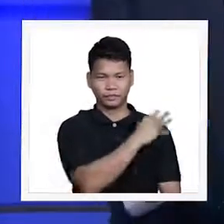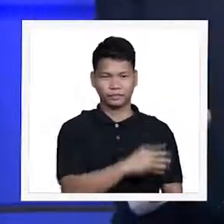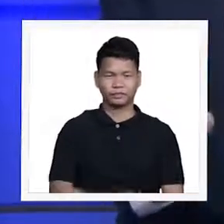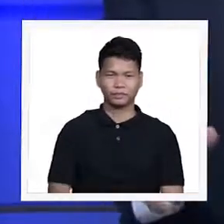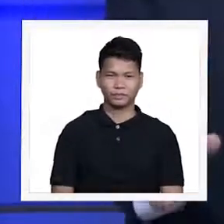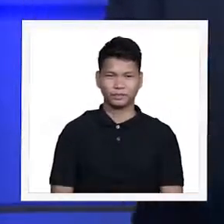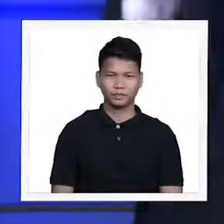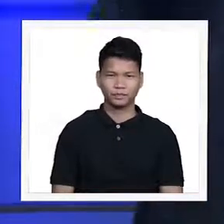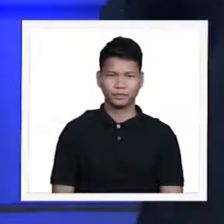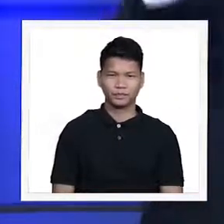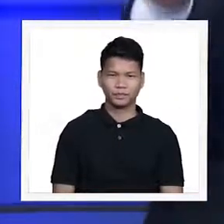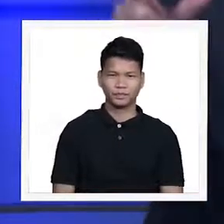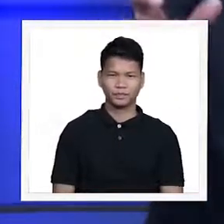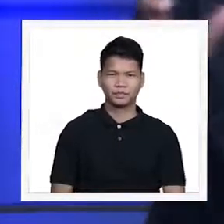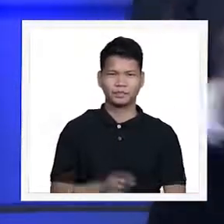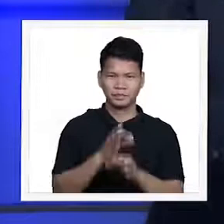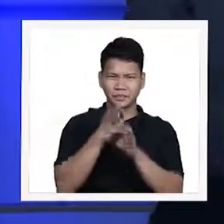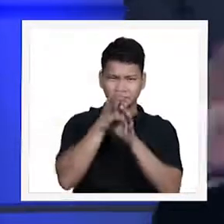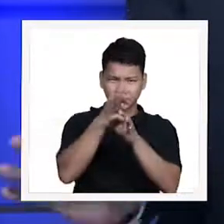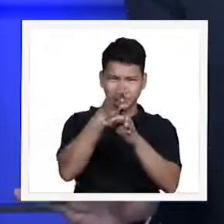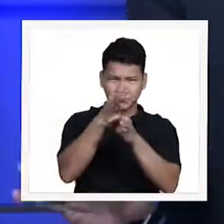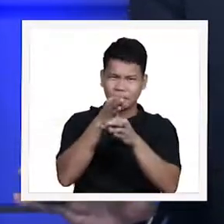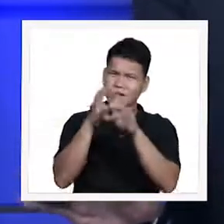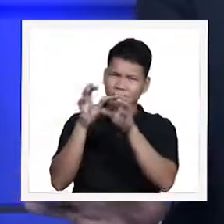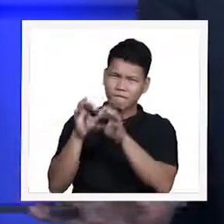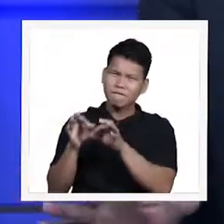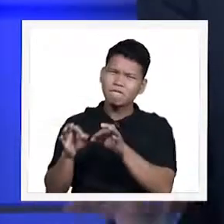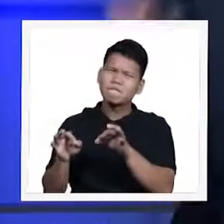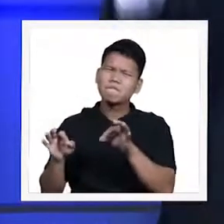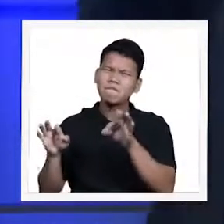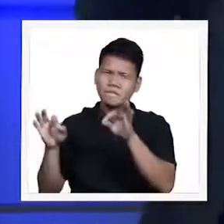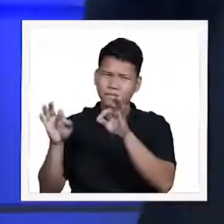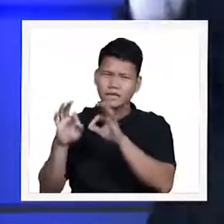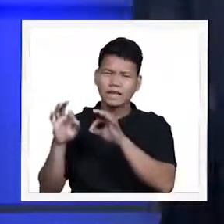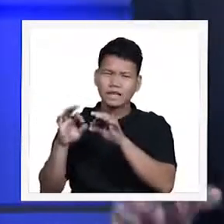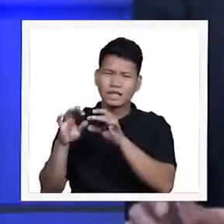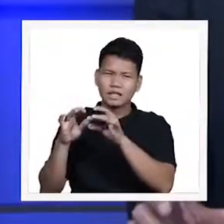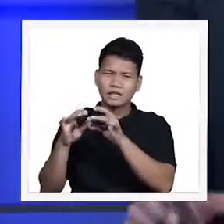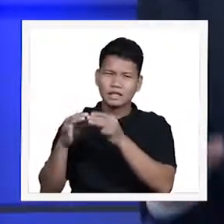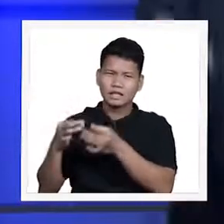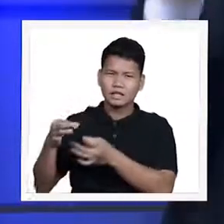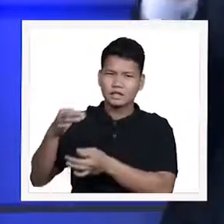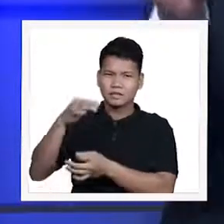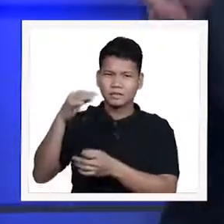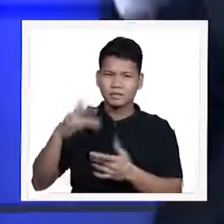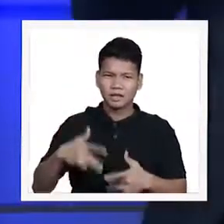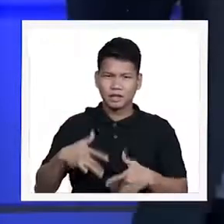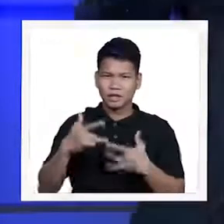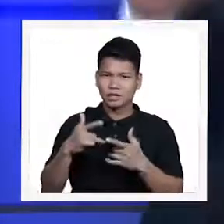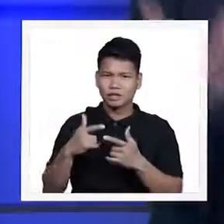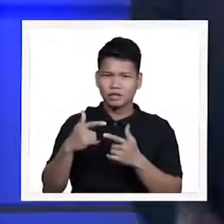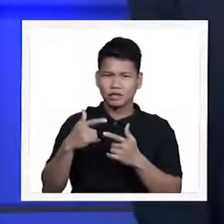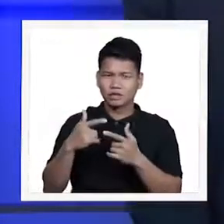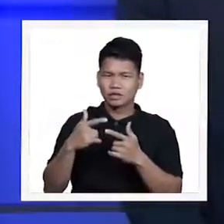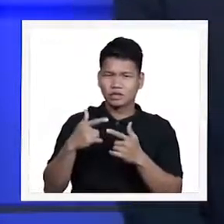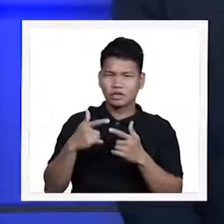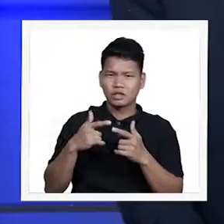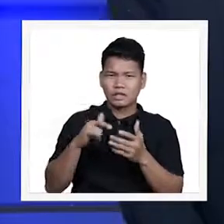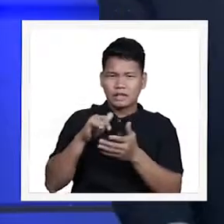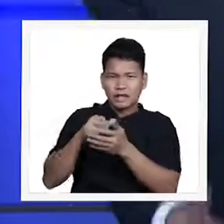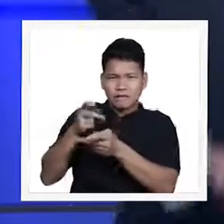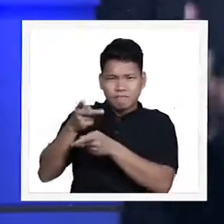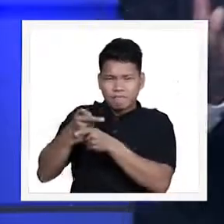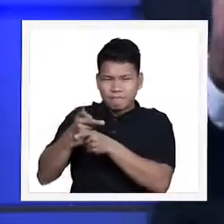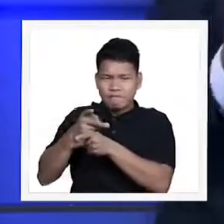Faith is the essence of spiritual life which keeps it from crumbling.